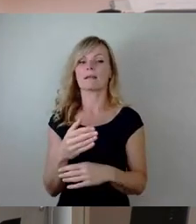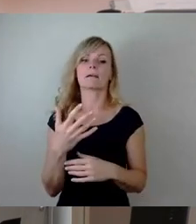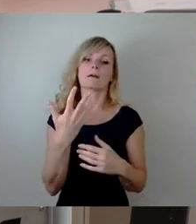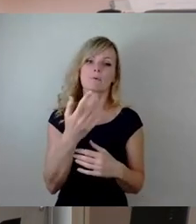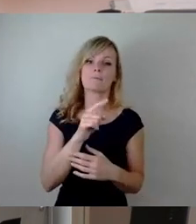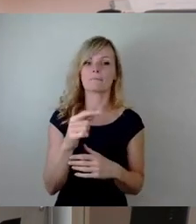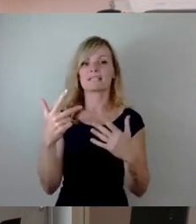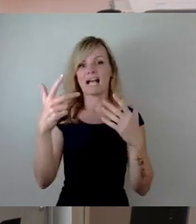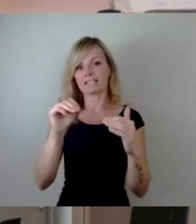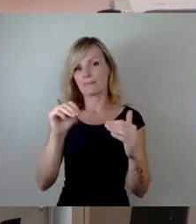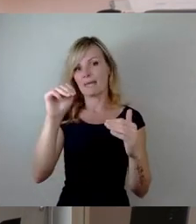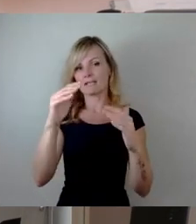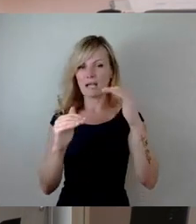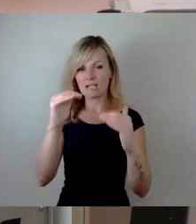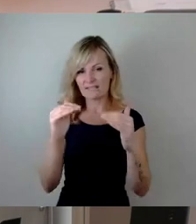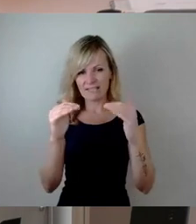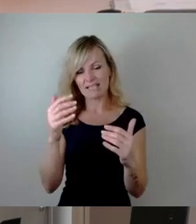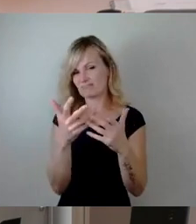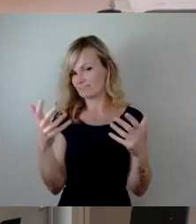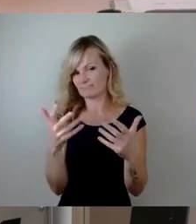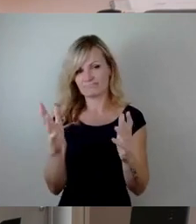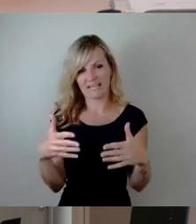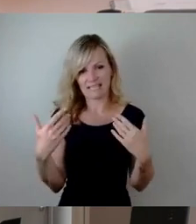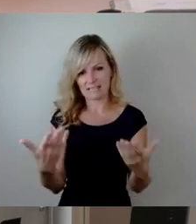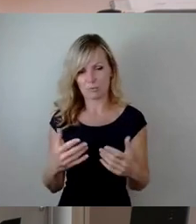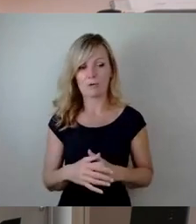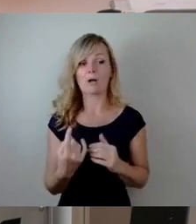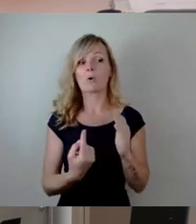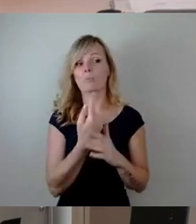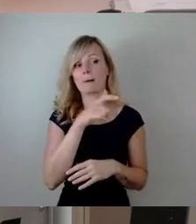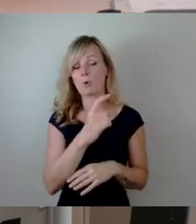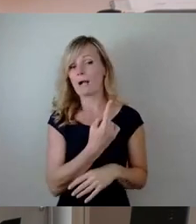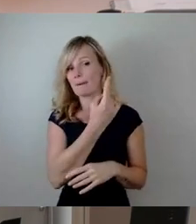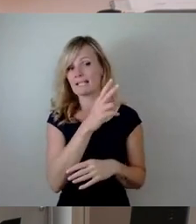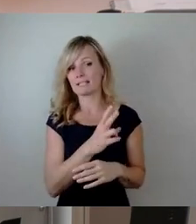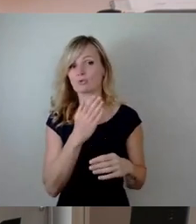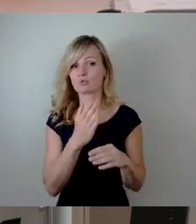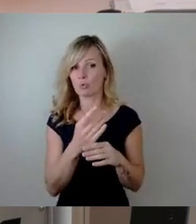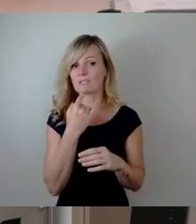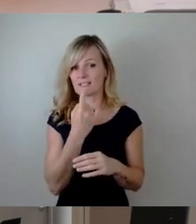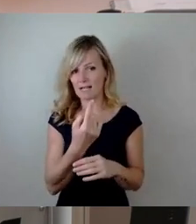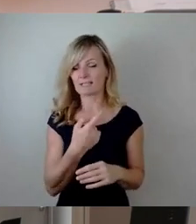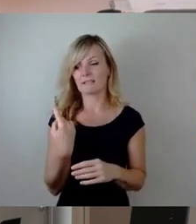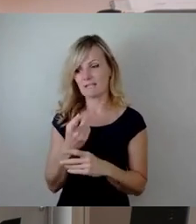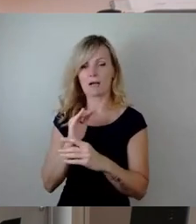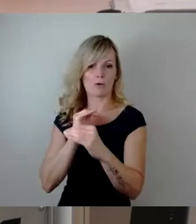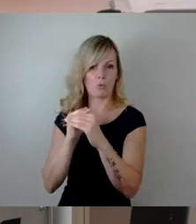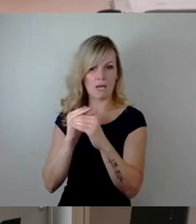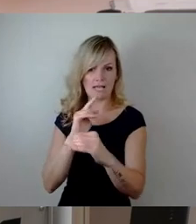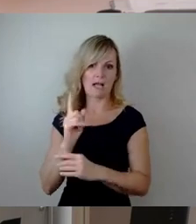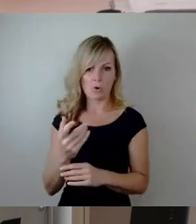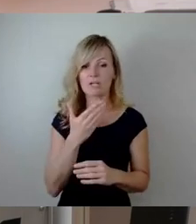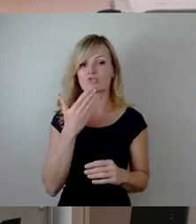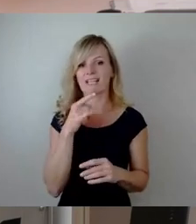etwas dabei rauskommen. Wie der Oberbürgermeister gesagt hat, sind wir mit den Kolleginnen und Kollegen, auch den tschechischen Kollegen,